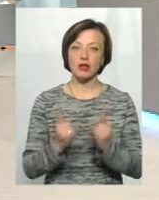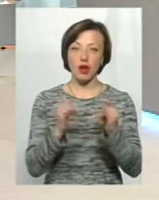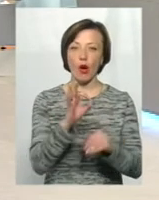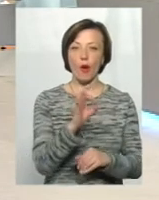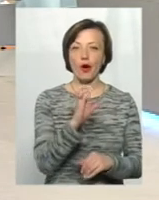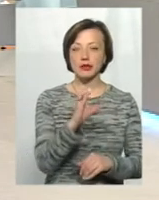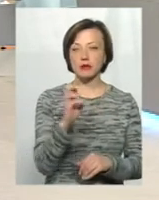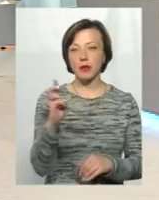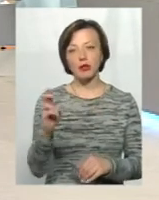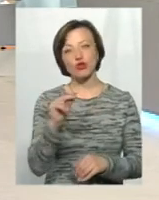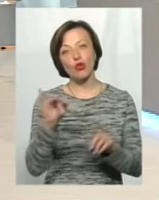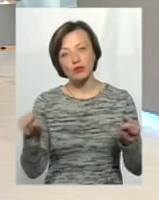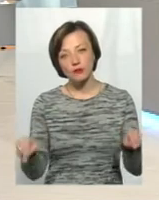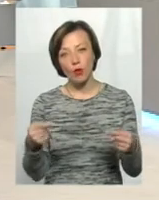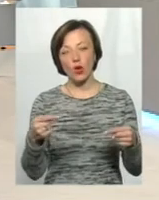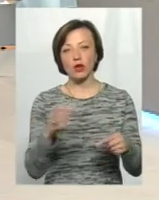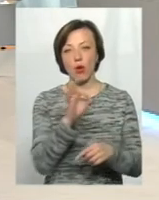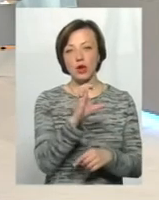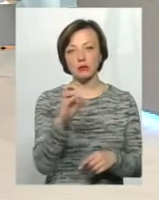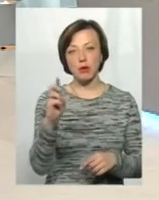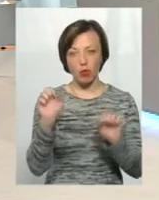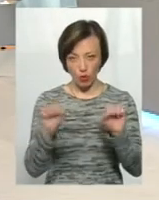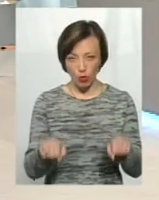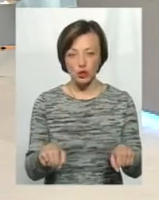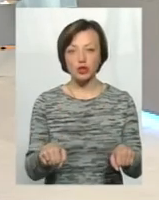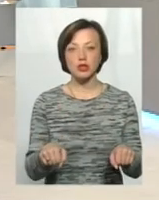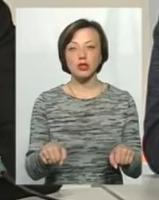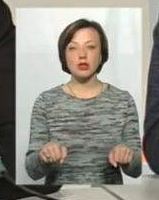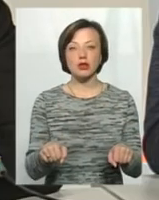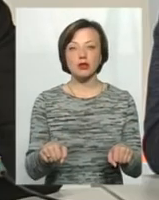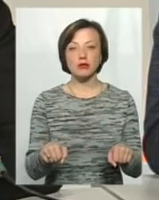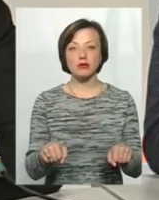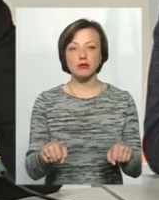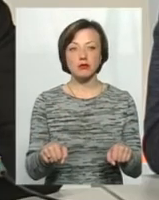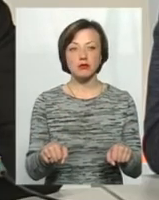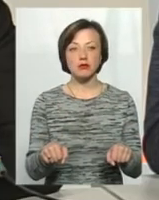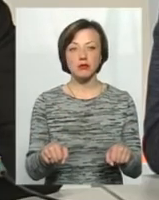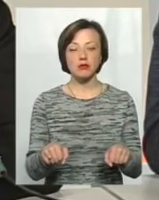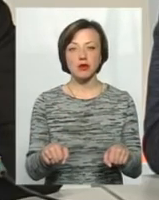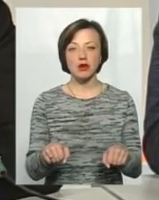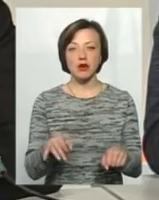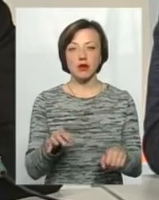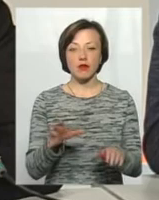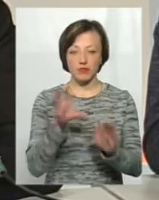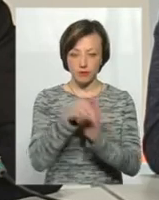Чи новостворений ОСББ може претендувати на те, щоб піти по програмі